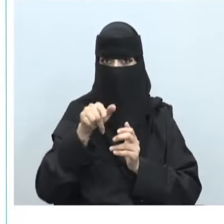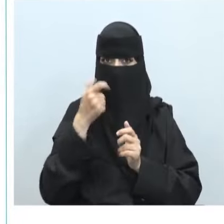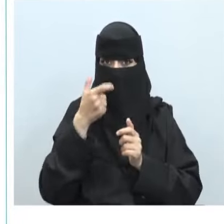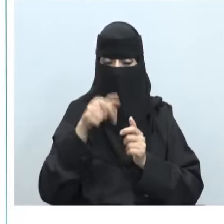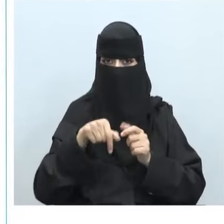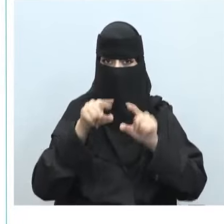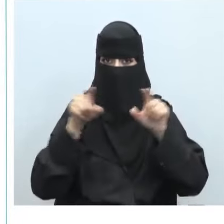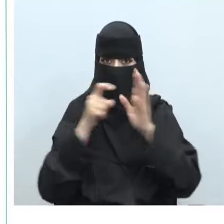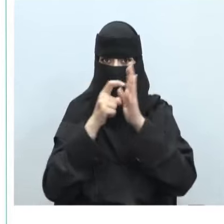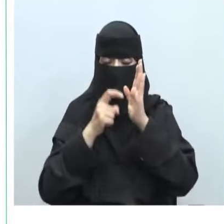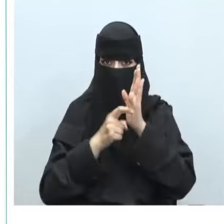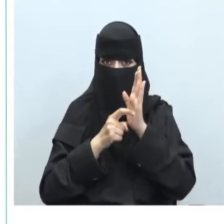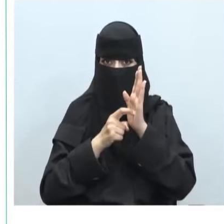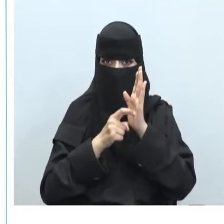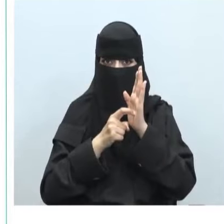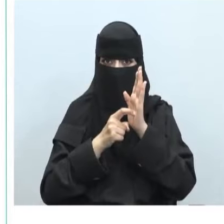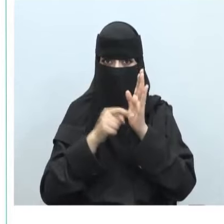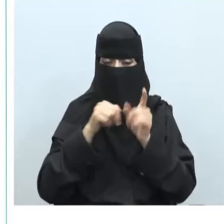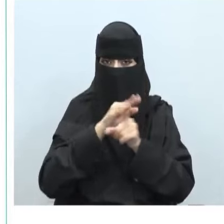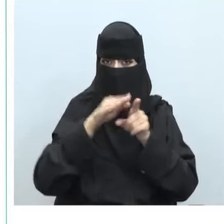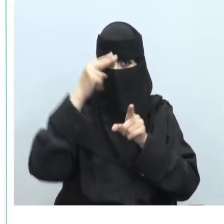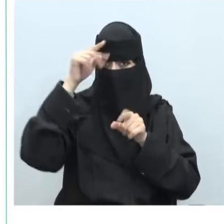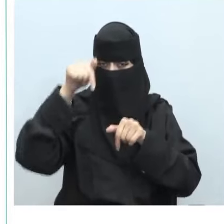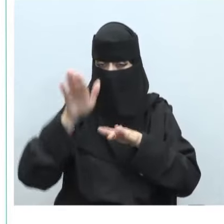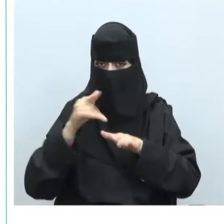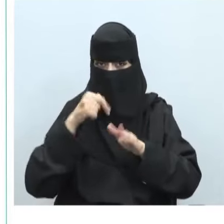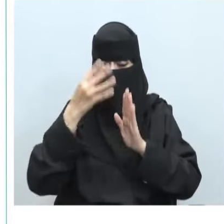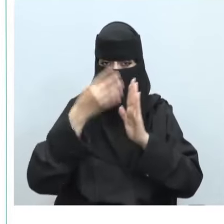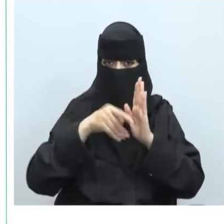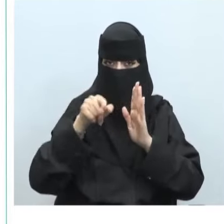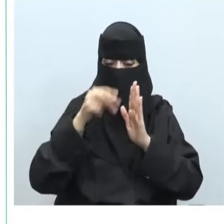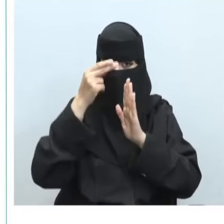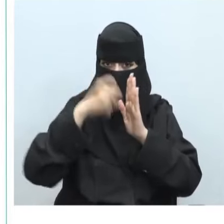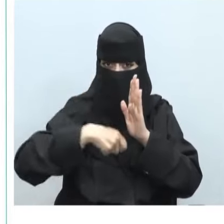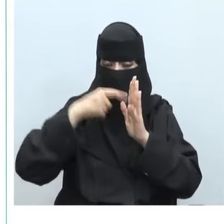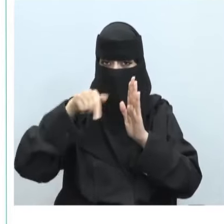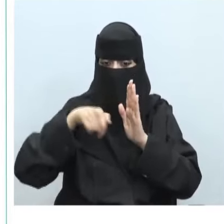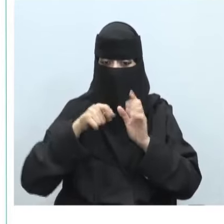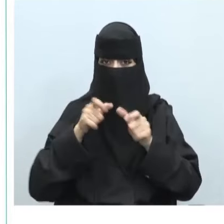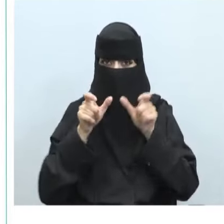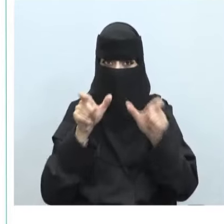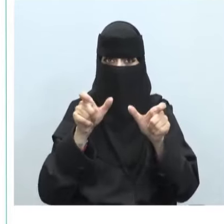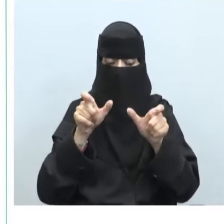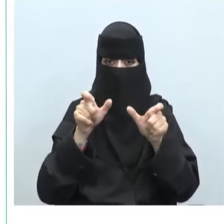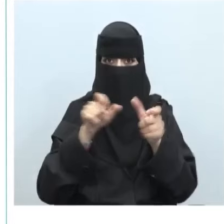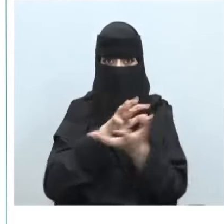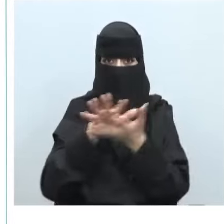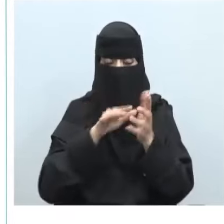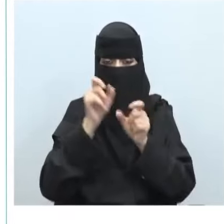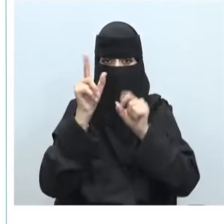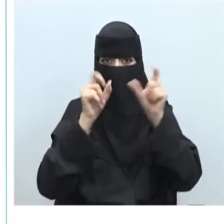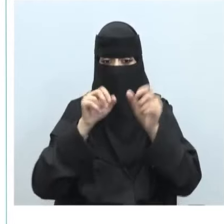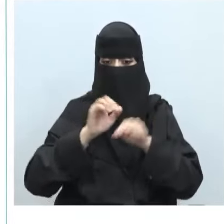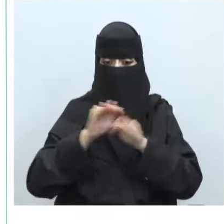نشاهد هنا نظام المملكة العربية السعودية الذي أقرته لمكافحة الجرائم الإلكترونية